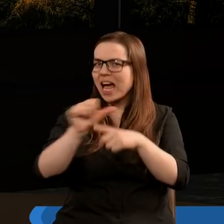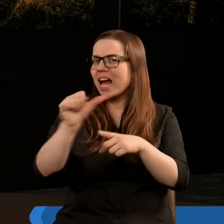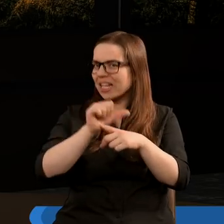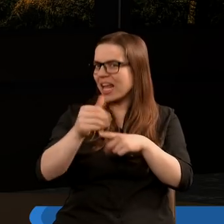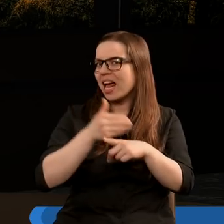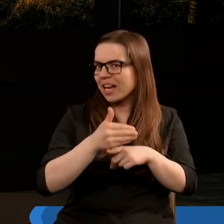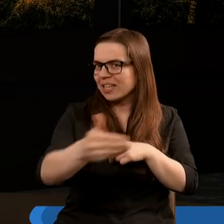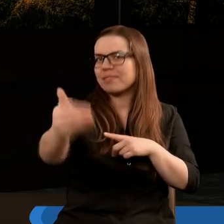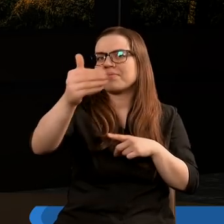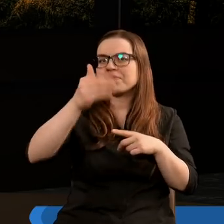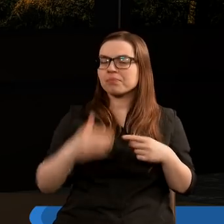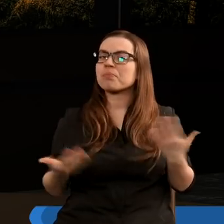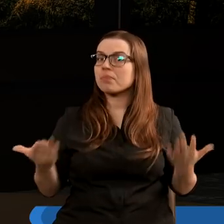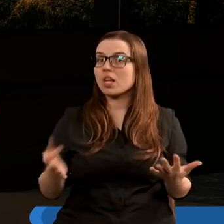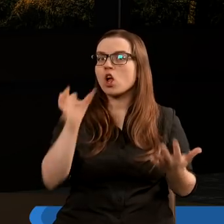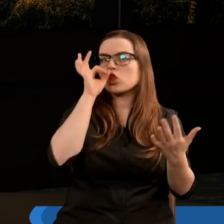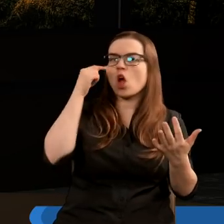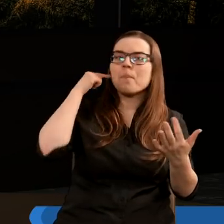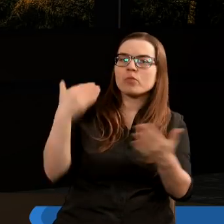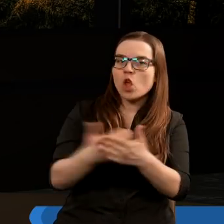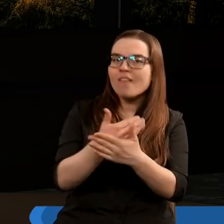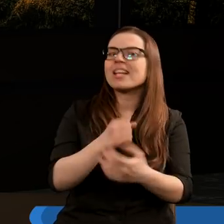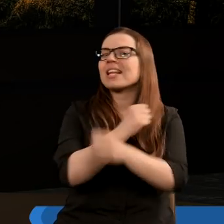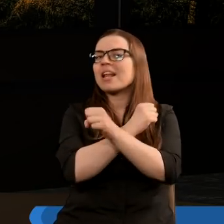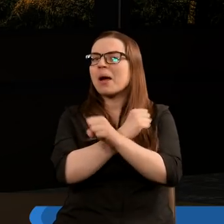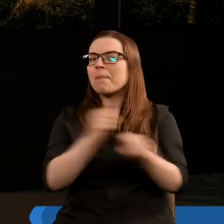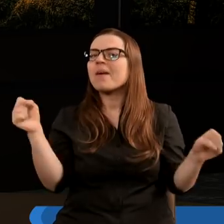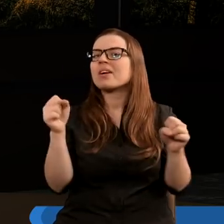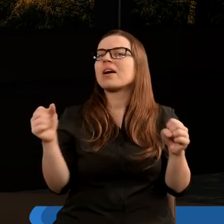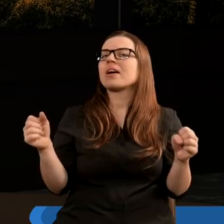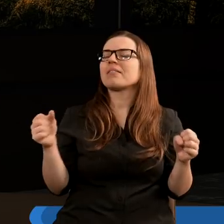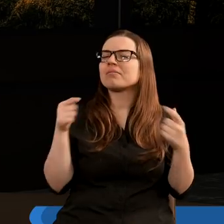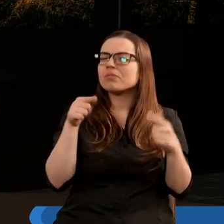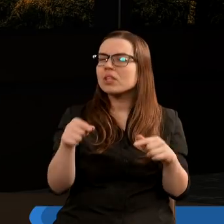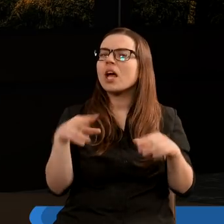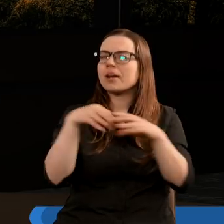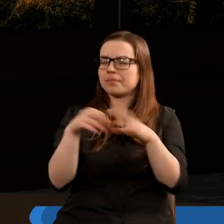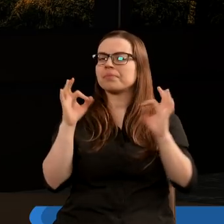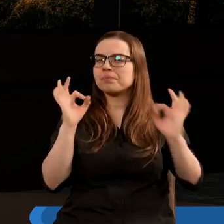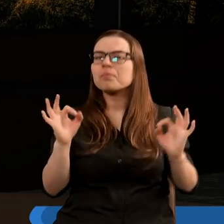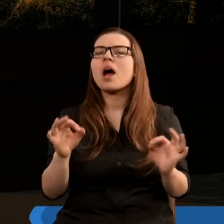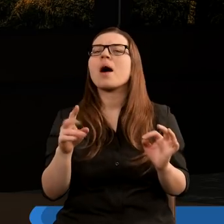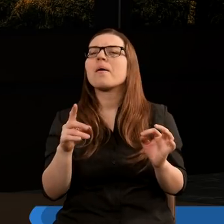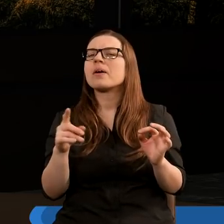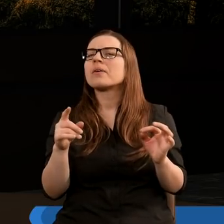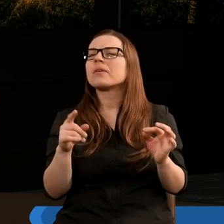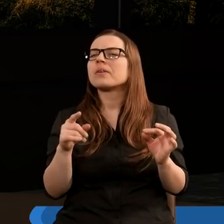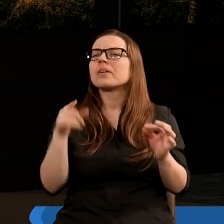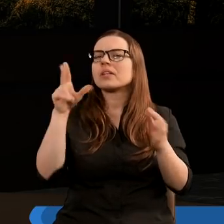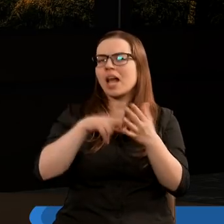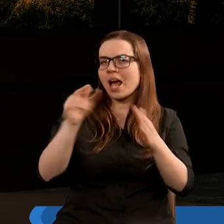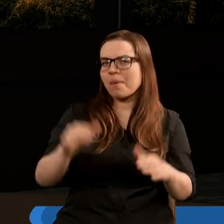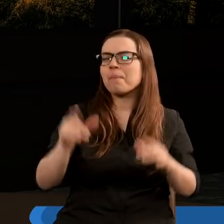fragmentów Pisma Świętego, że tą dobrą nowiną o zbawieniu było już zdecydowanie się przez Syna Bożego na